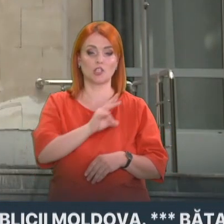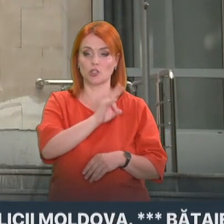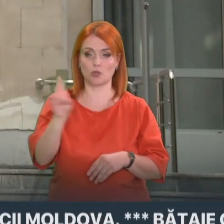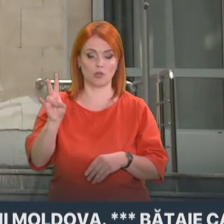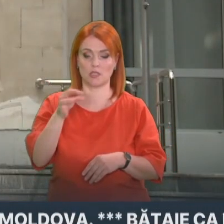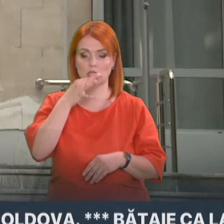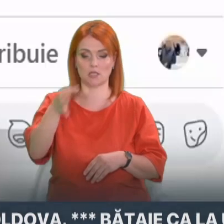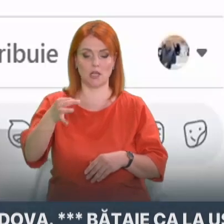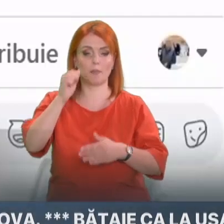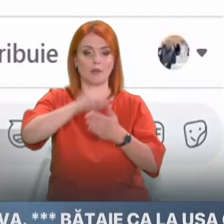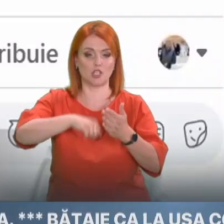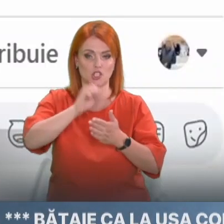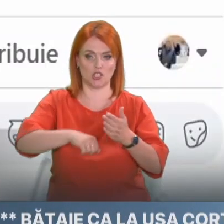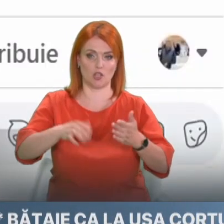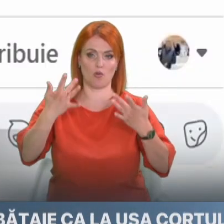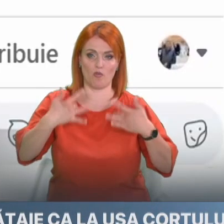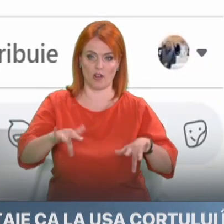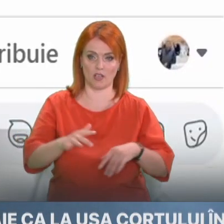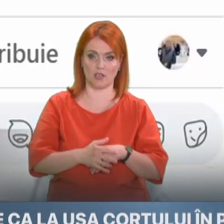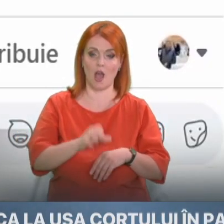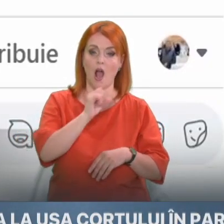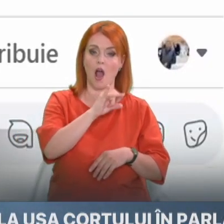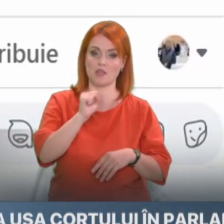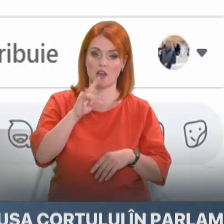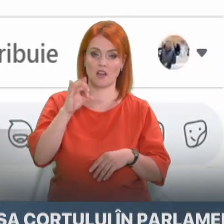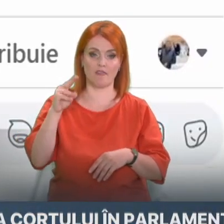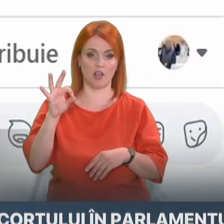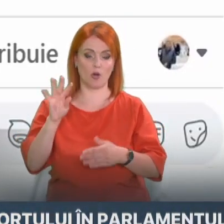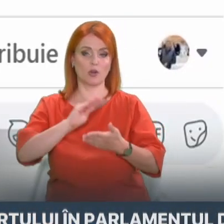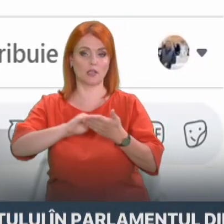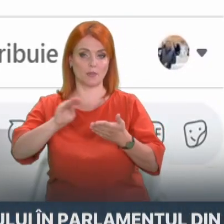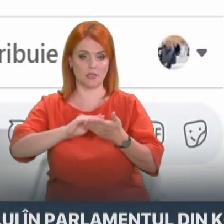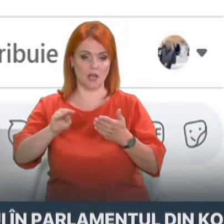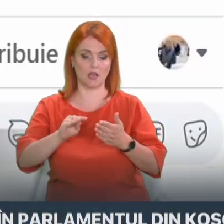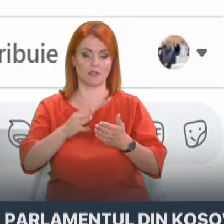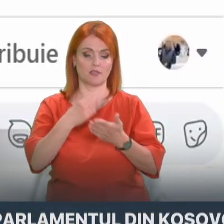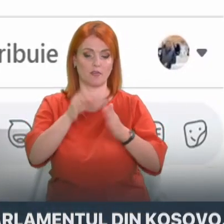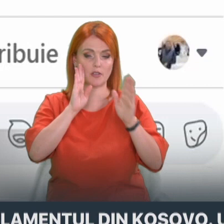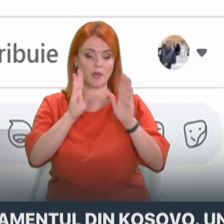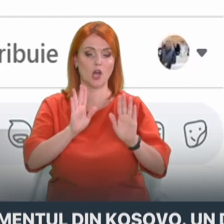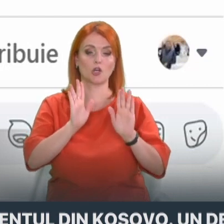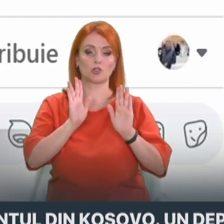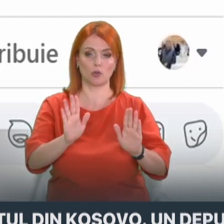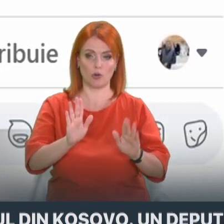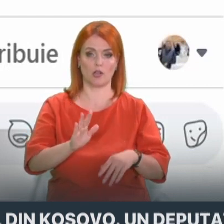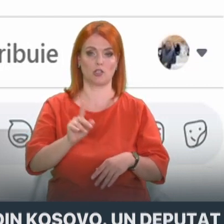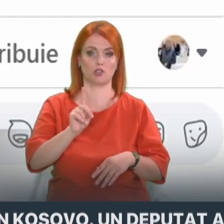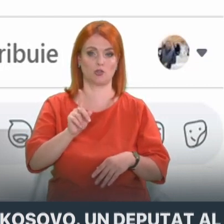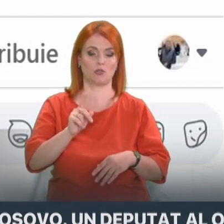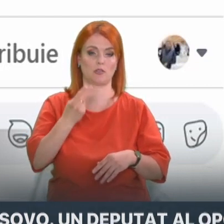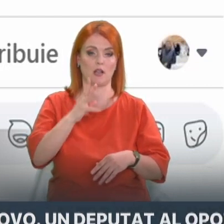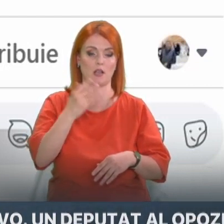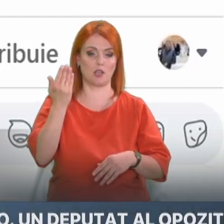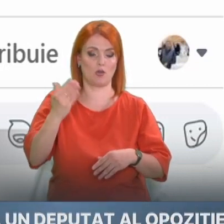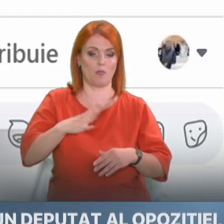demisiei. Ana Revenco a scris că pentru ea a fost o onoare să servească țara în calitate de ministră de interne. Ea a mulțumit echipei sale de la minister